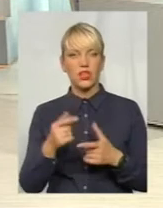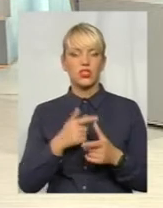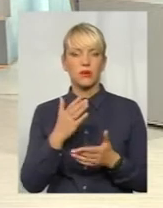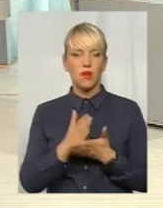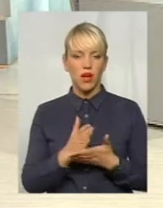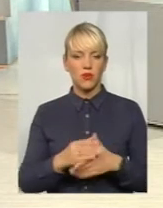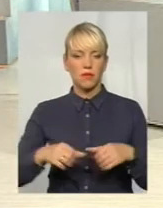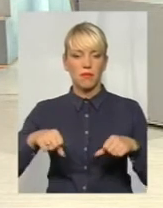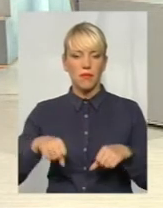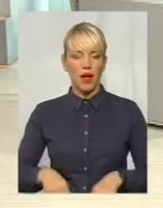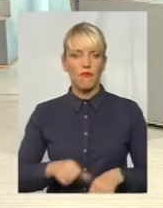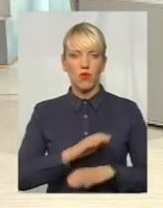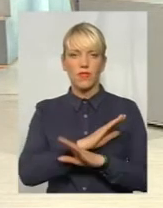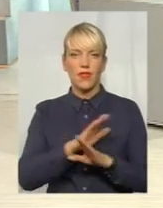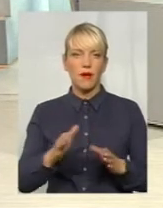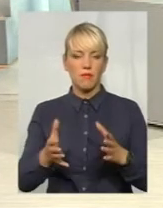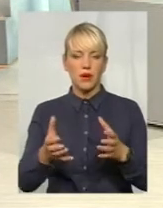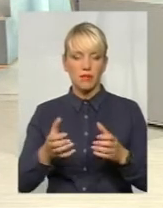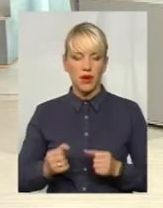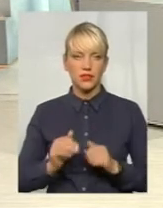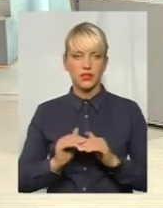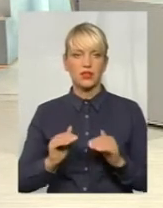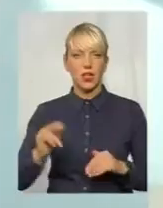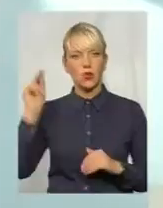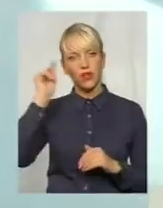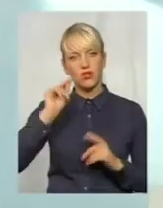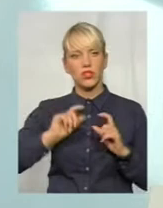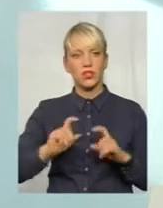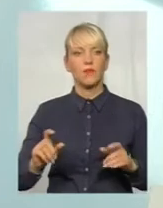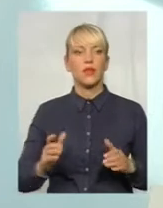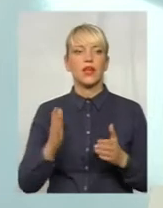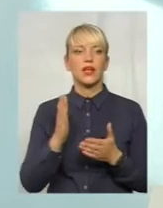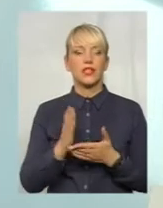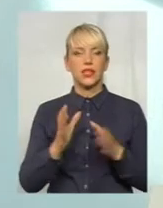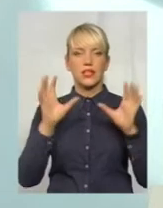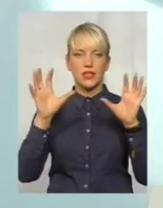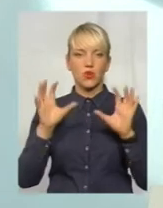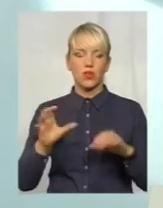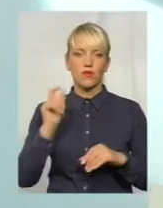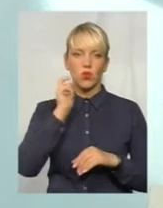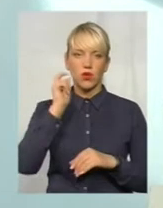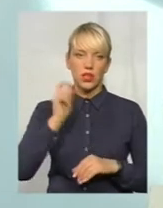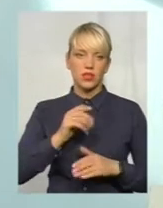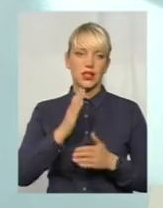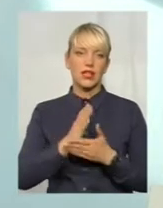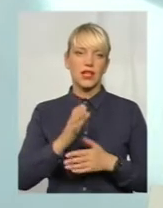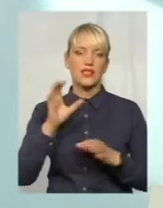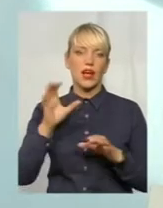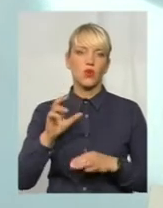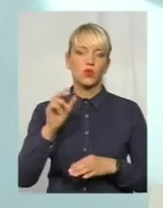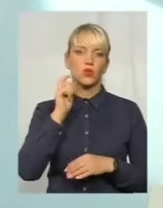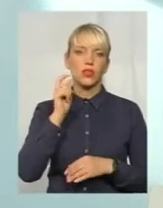не приймати дітей у навчальні заклади? Ми будемо говорити про те, що є певне законодавство України, є закон України